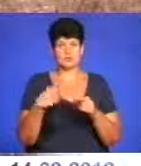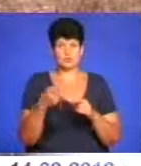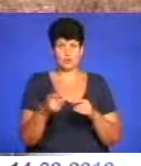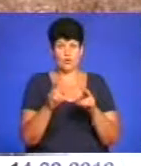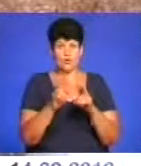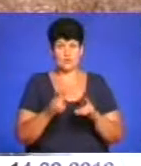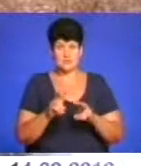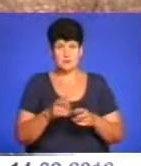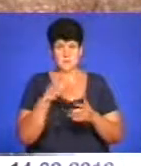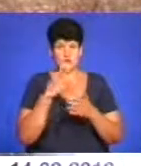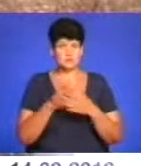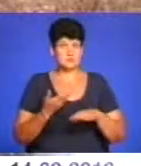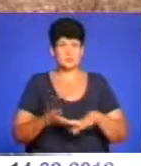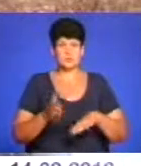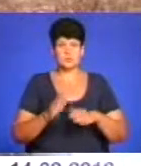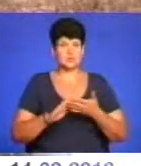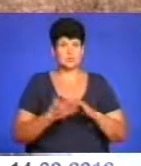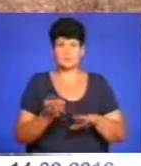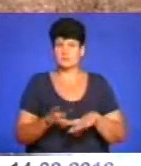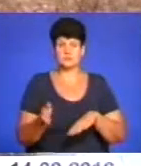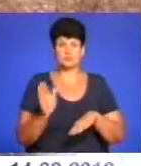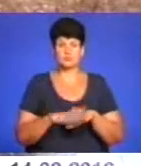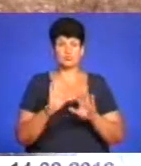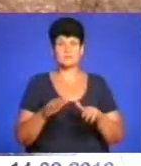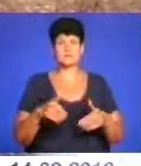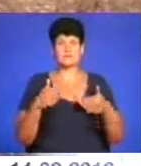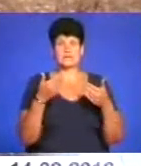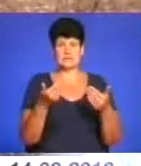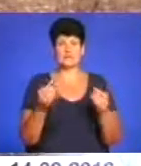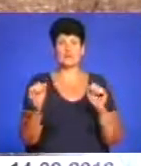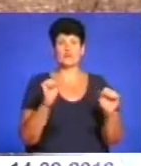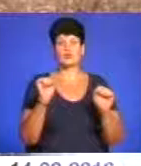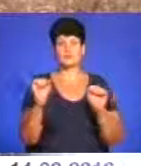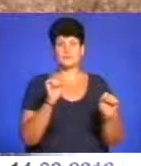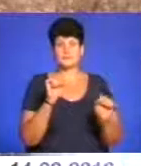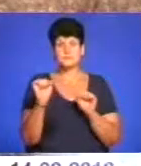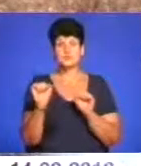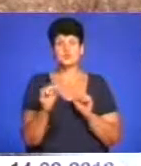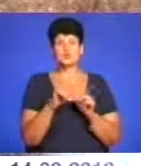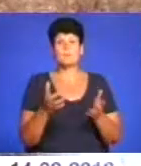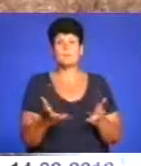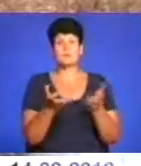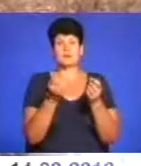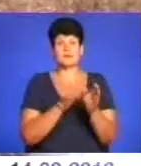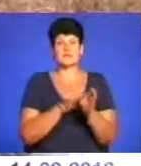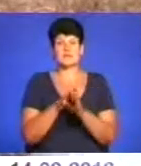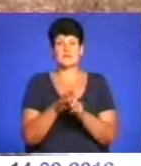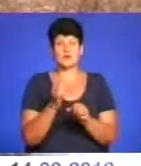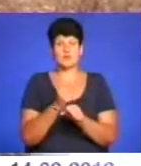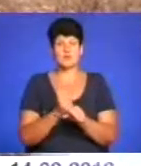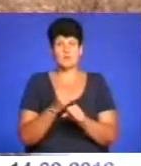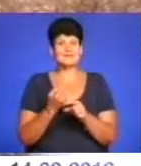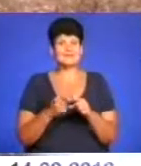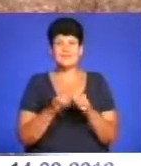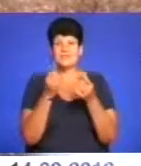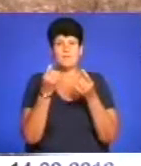загрожується. Зараз будемо звертатися до урядових структур щодо підтримки виконання робіт. Так як це